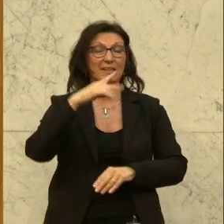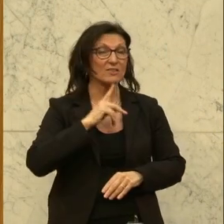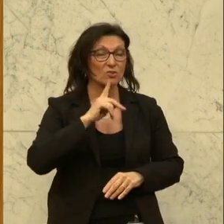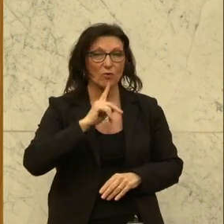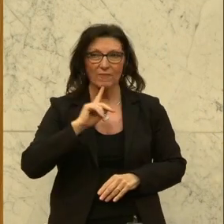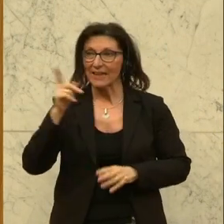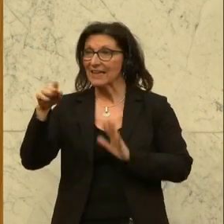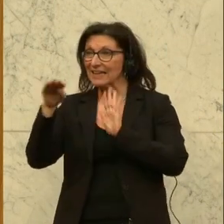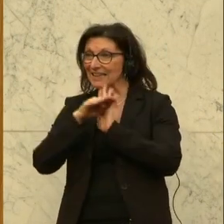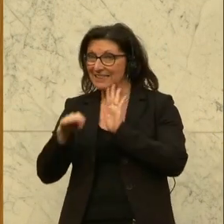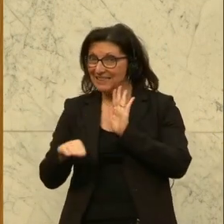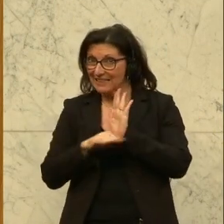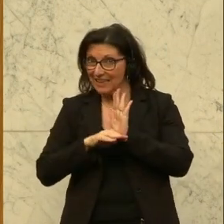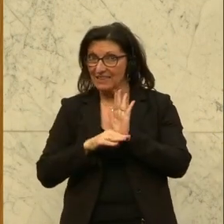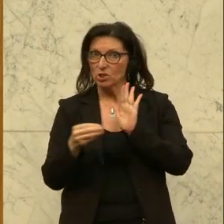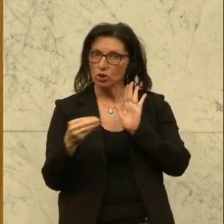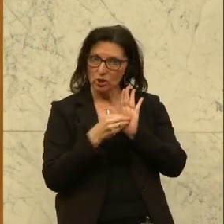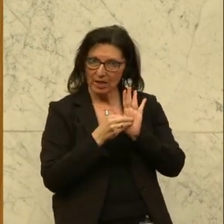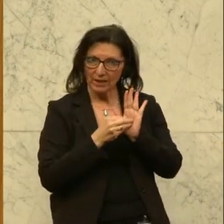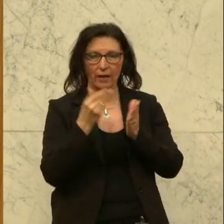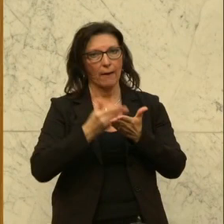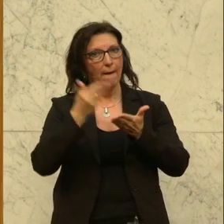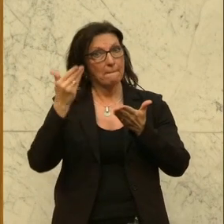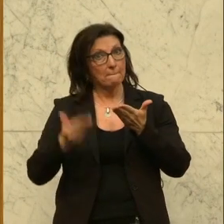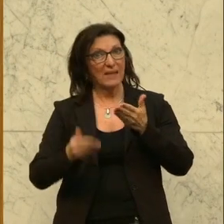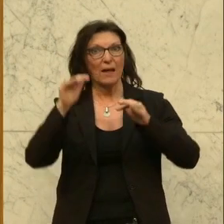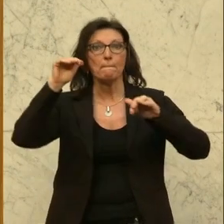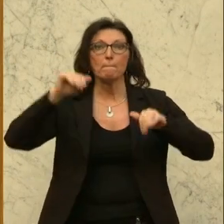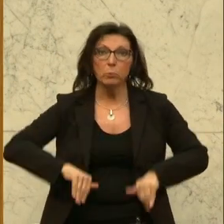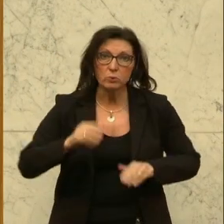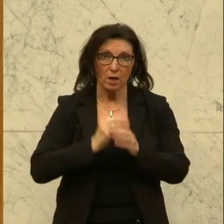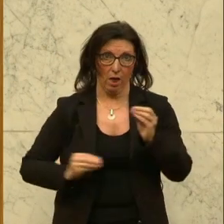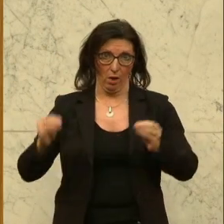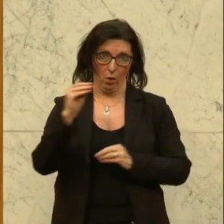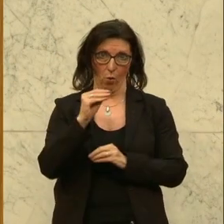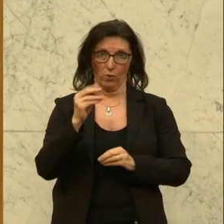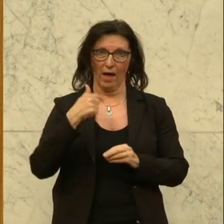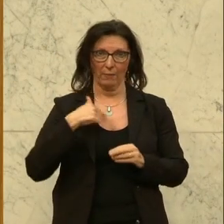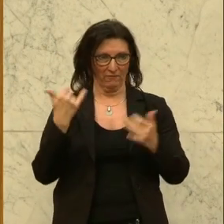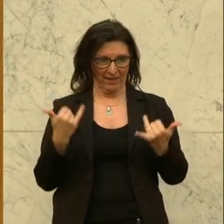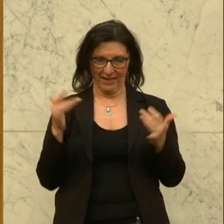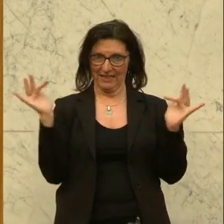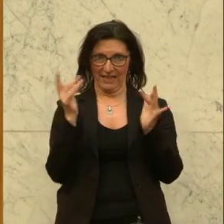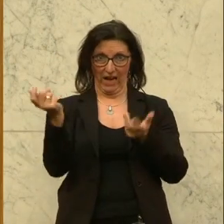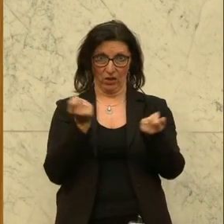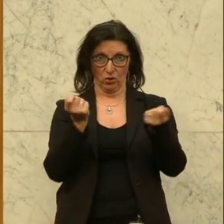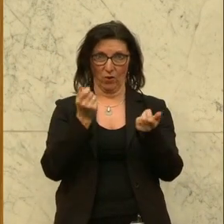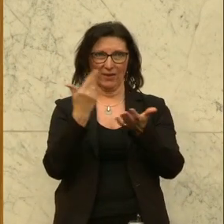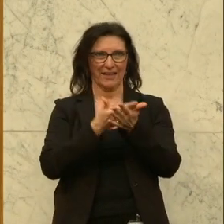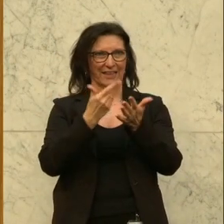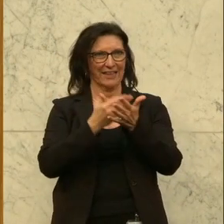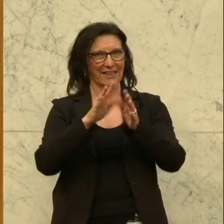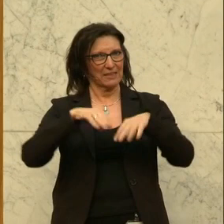Beschluss, sondern das Gesetz sieht vor, dass die Mieten zu steigen haben. Und hier können wir aber entgegenwirken. Und deshalb arbeiten wir hier auch